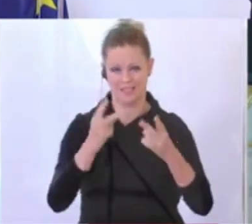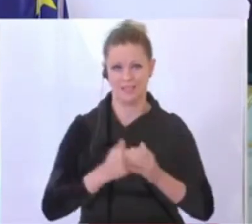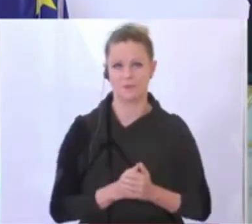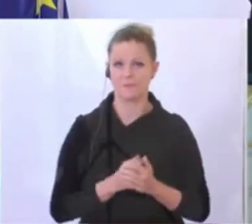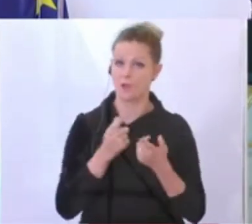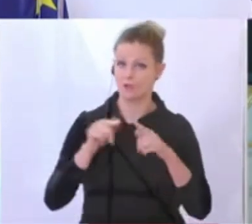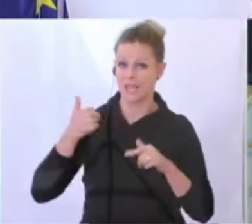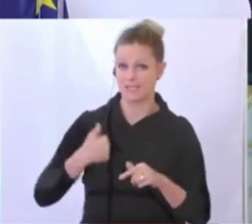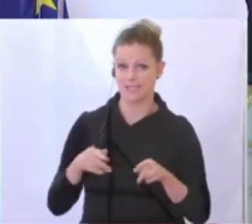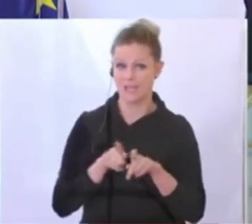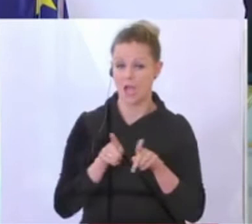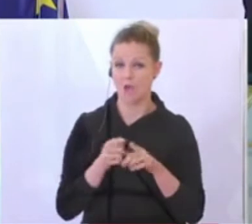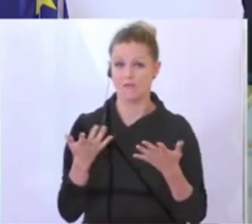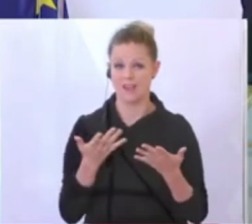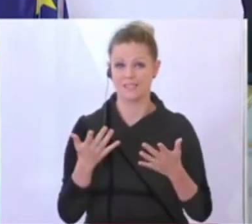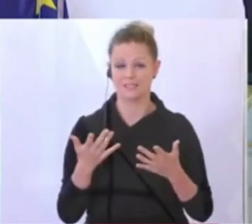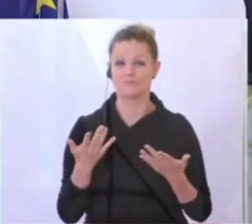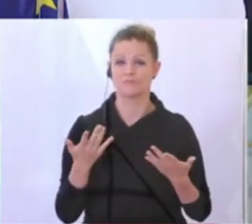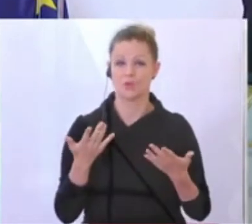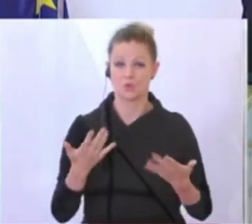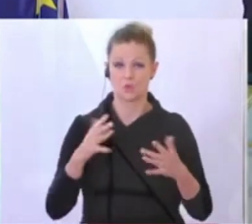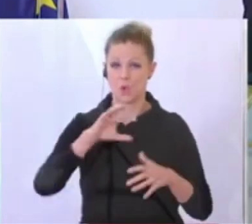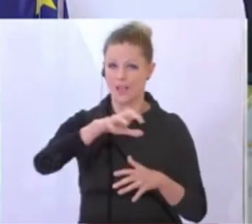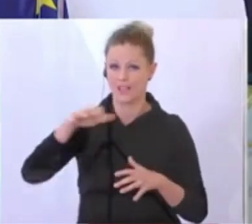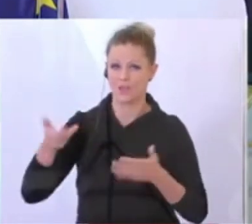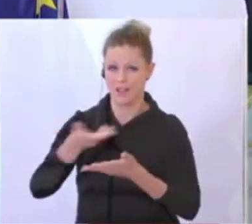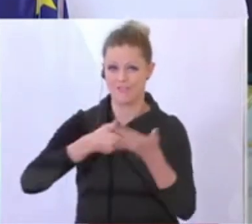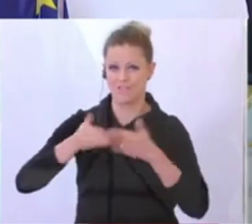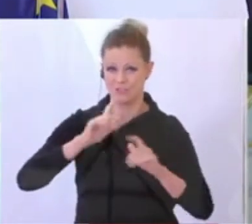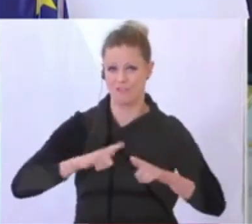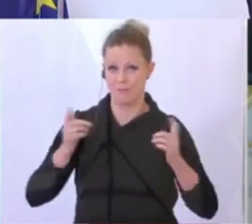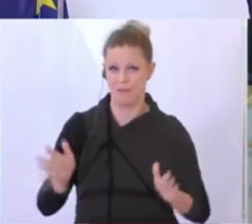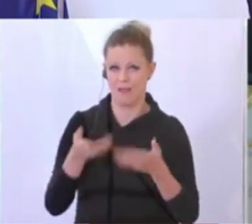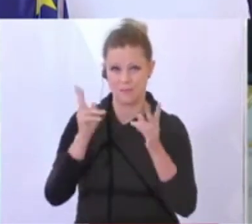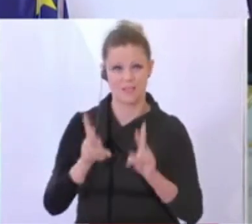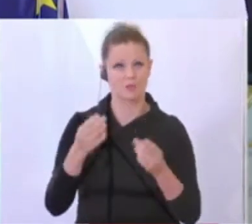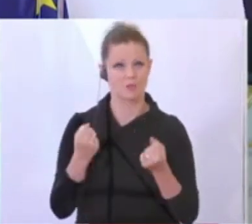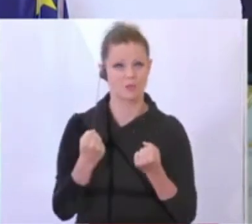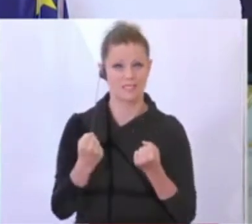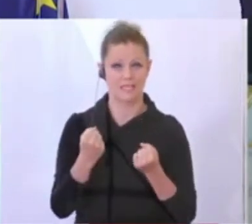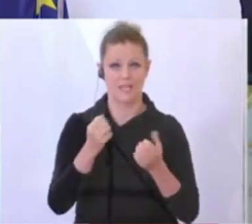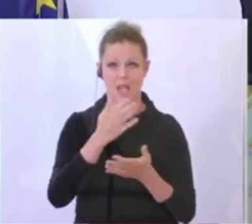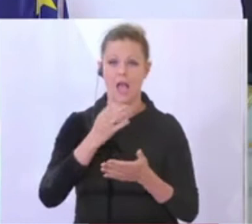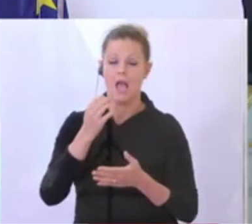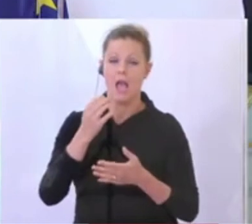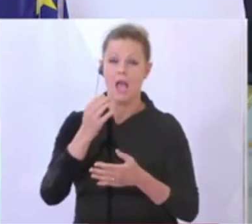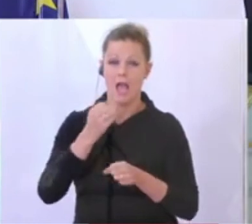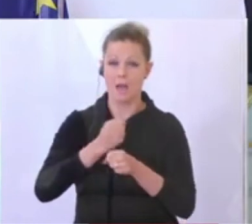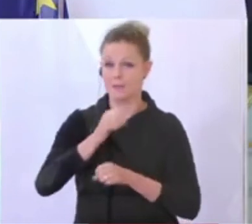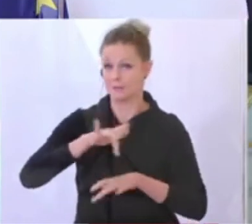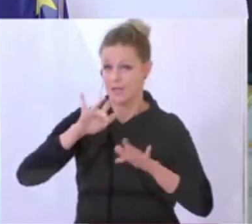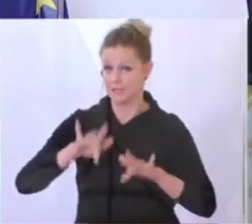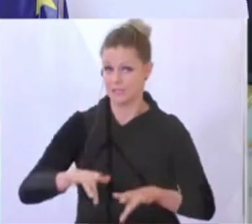zum anderen natürlich belebt das die regionale Wirtschaft und sichert Arbeitsplätze in einer Zeit der Krise.